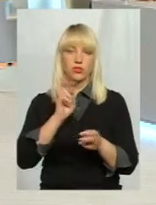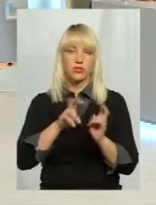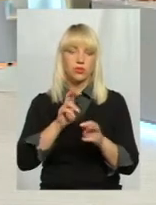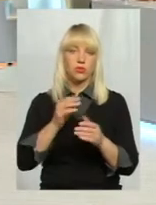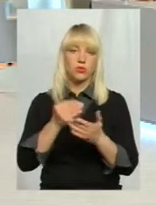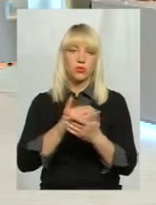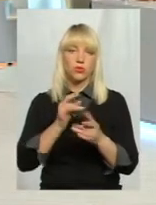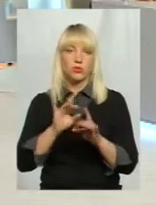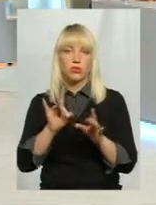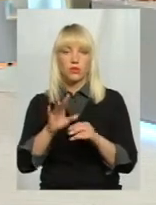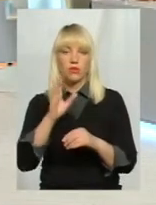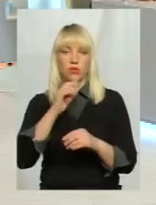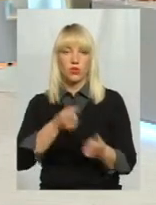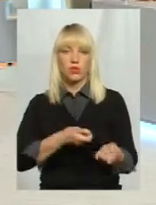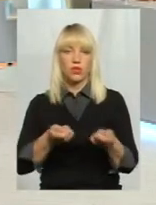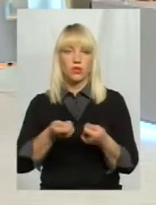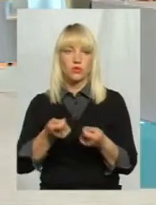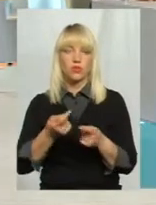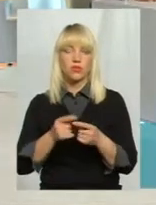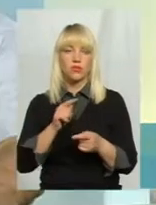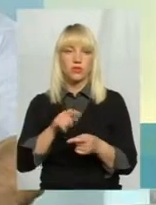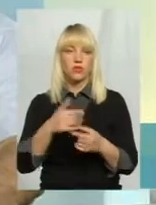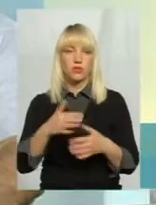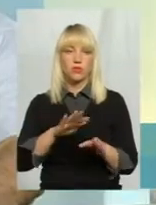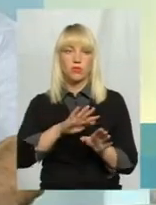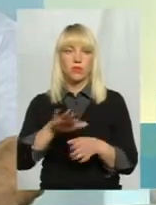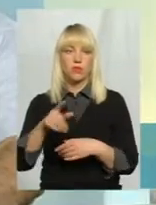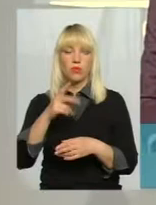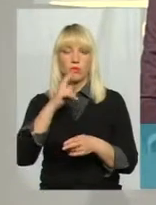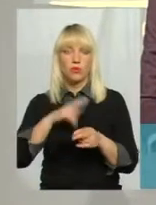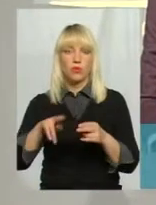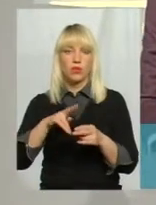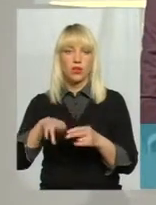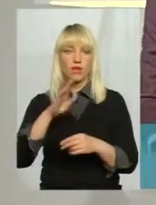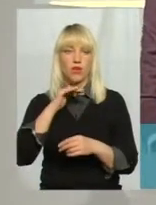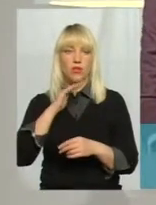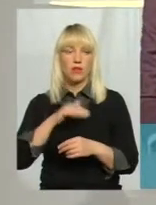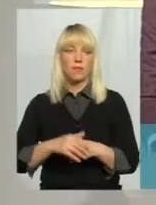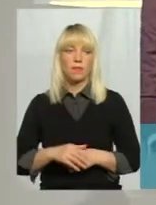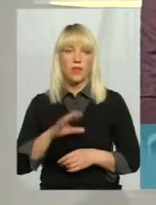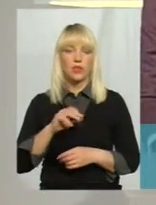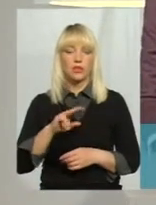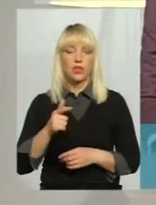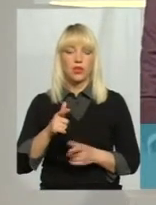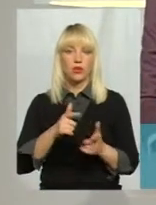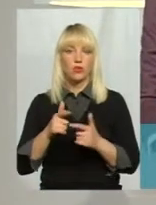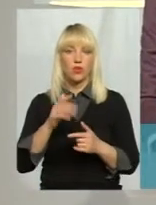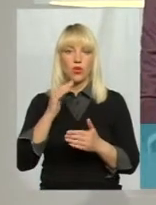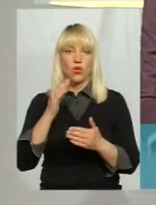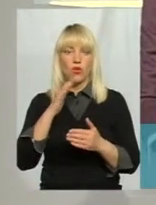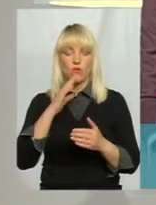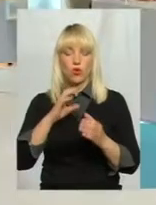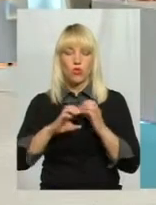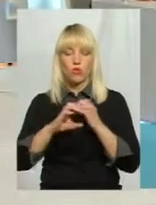новини там розкажуть, води наносять, вони вже відходять, бо пропадає вода. От дійсно, в ОТГ будують тові водопроводи, у Сатанамі,